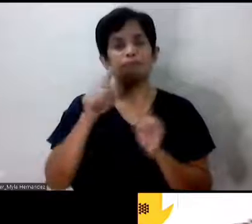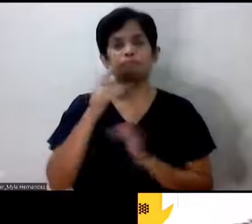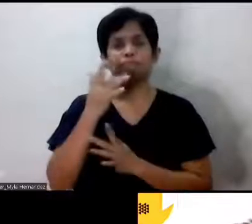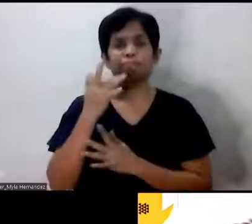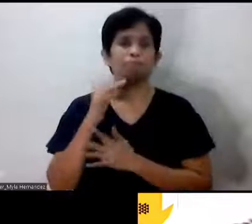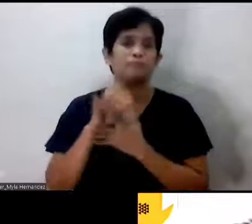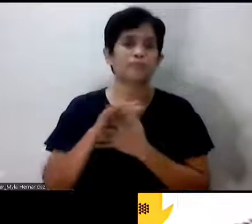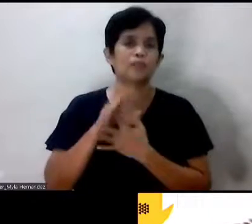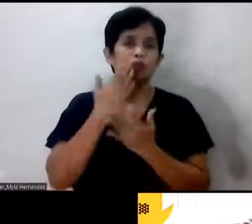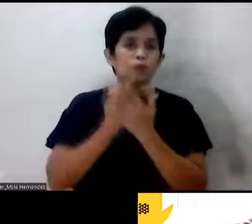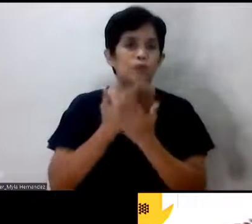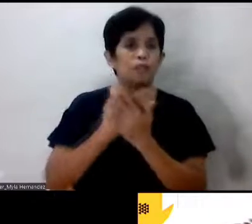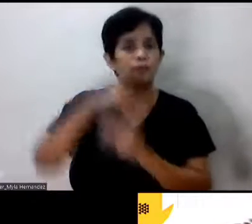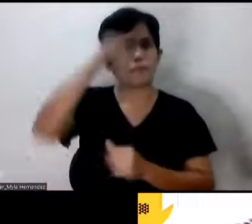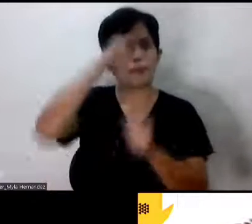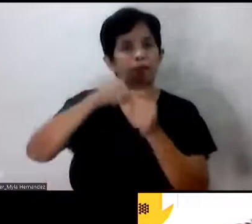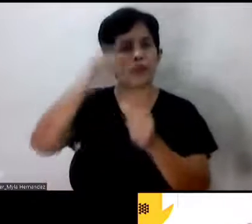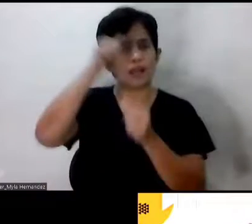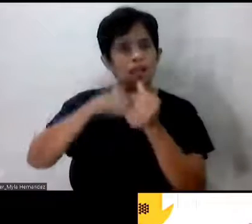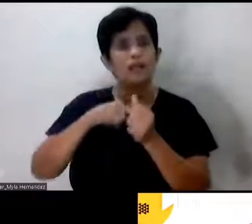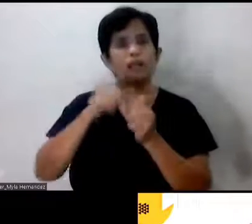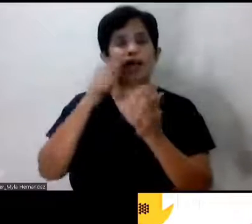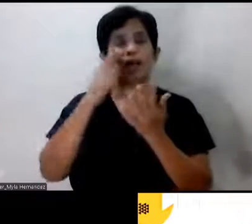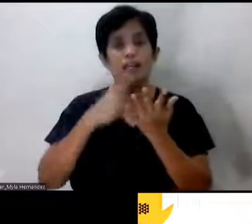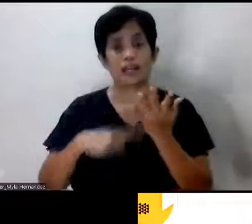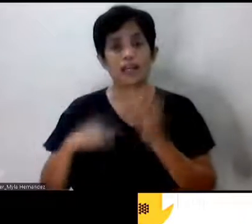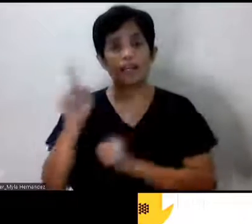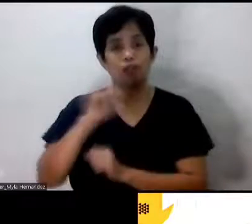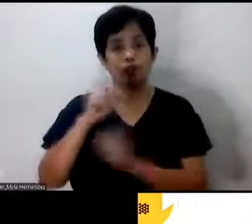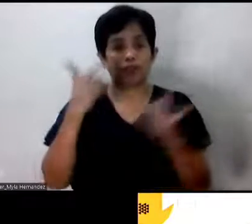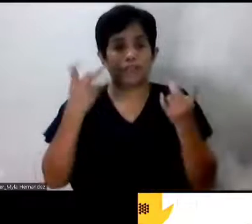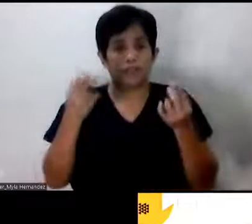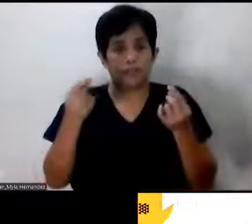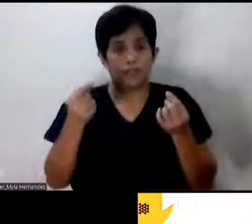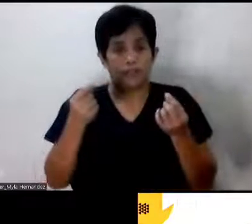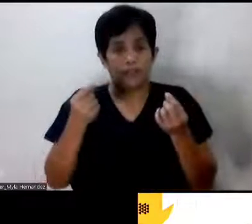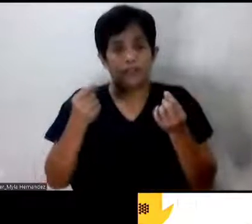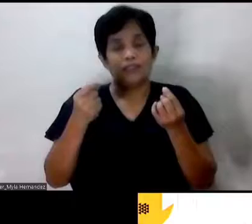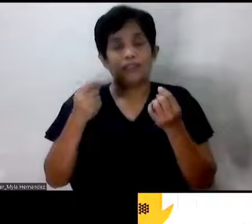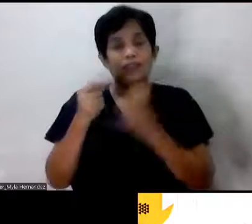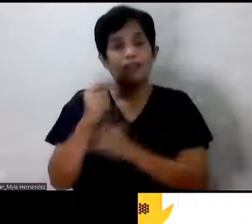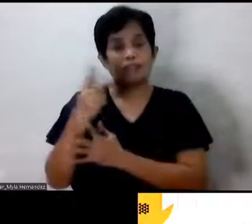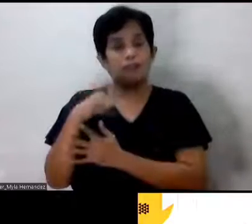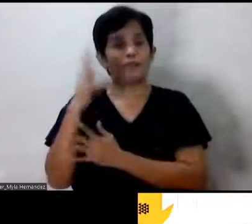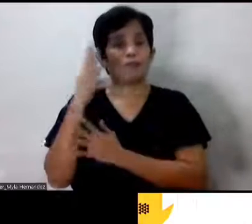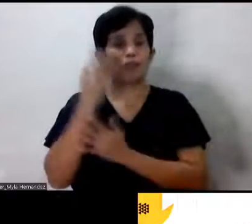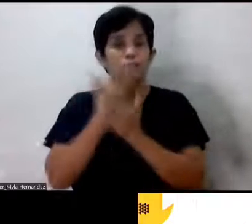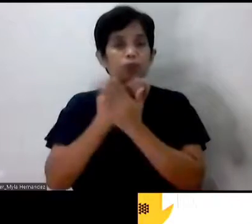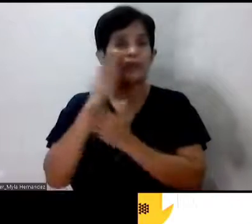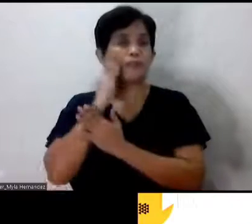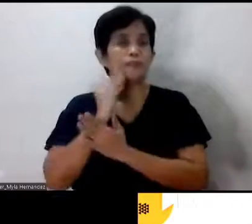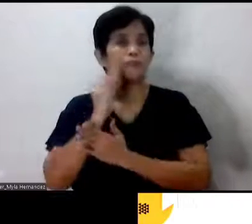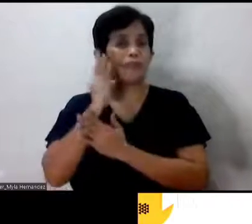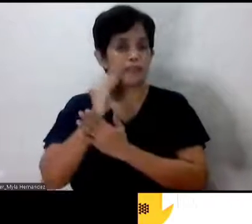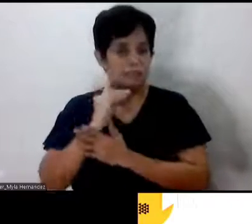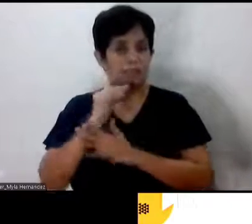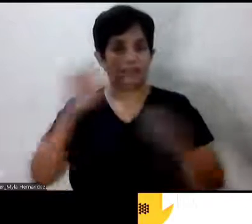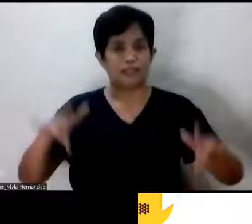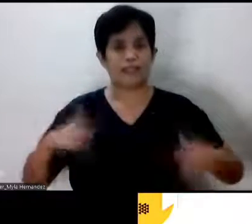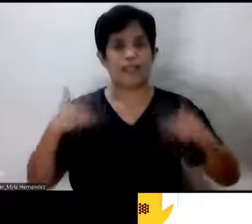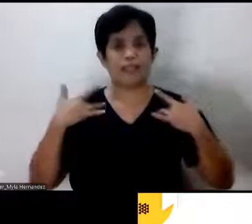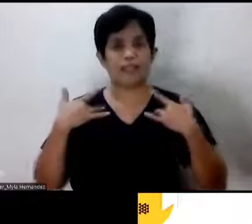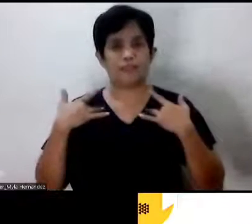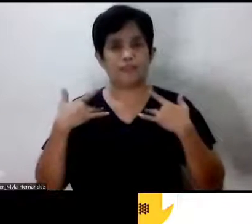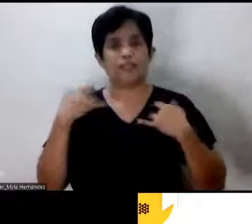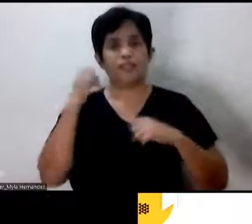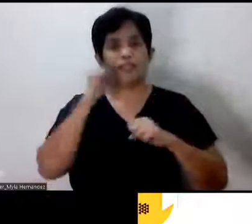natin na nagbigay sa atin at nagdulot sa atin na magandang buhay? Yan po at masayang buhay. Yan po yung pag-uusapan natin. Kaya